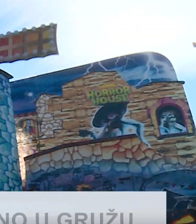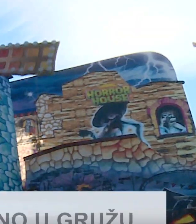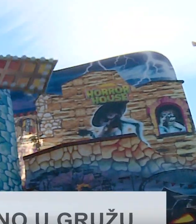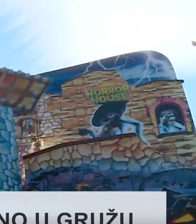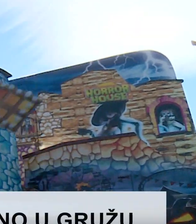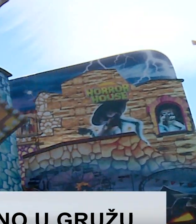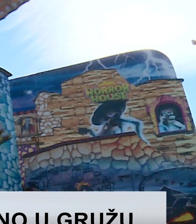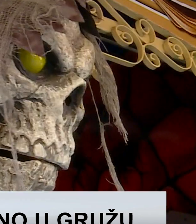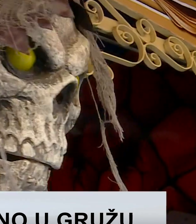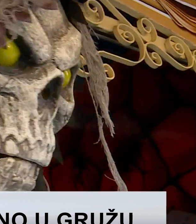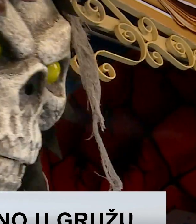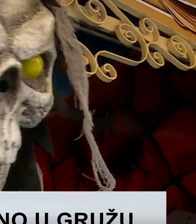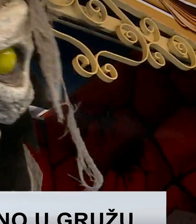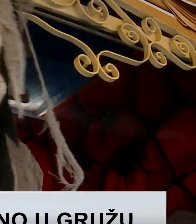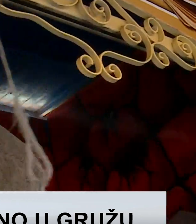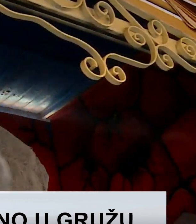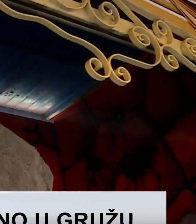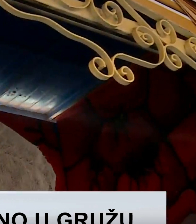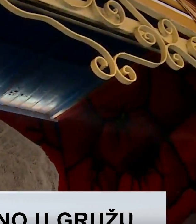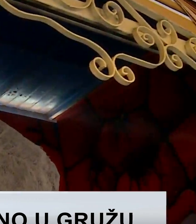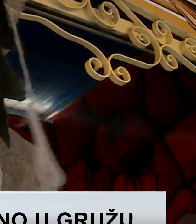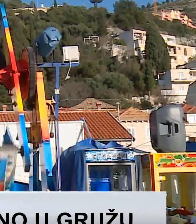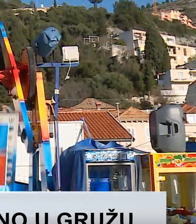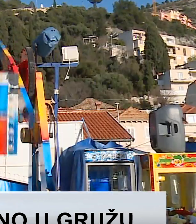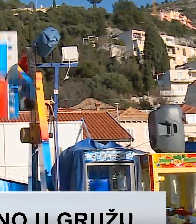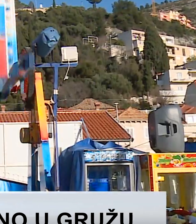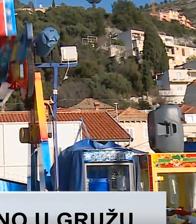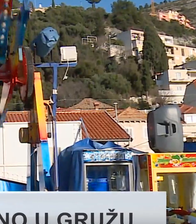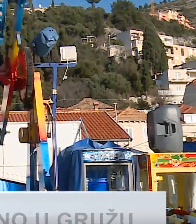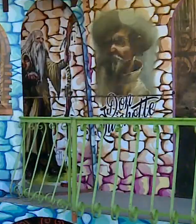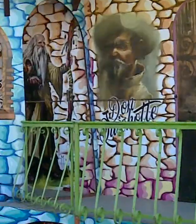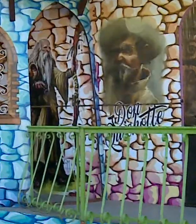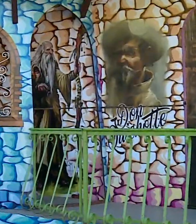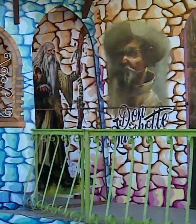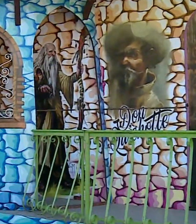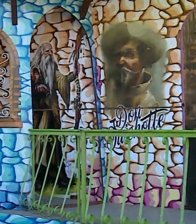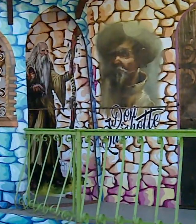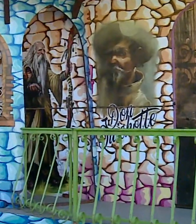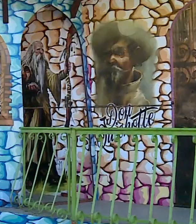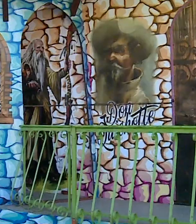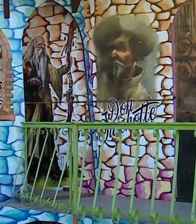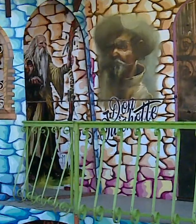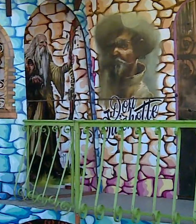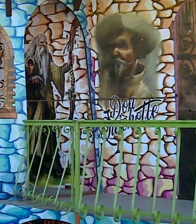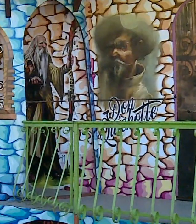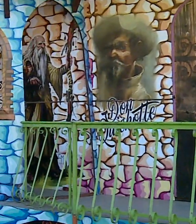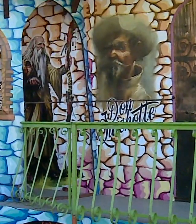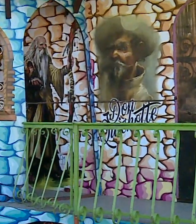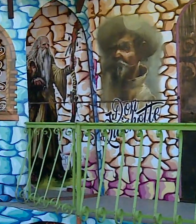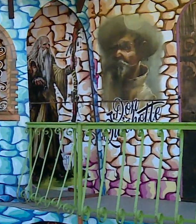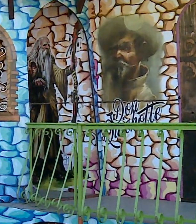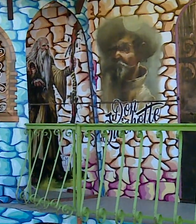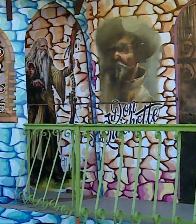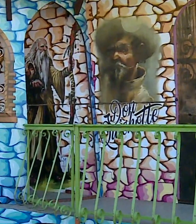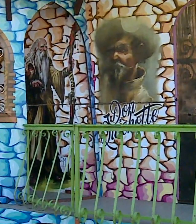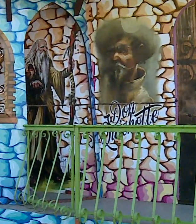Mali Dubrovčani i Dubrovkinje ne skrivaju zadovoljstvo i sreću dolaskom Lunaparka u Gruž. Sresno sam što je došao Lunapark u